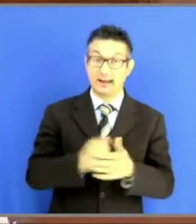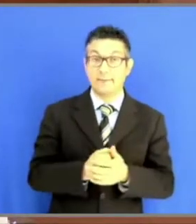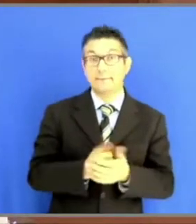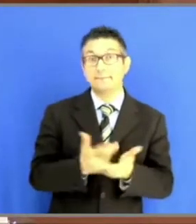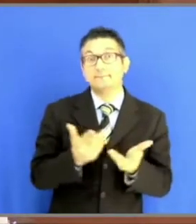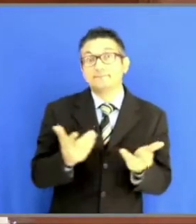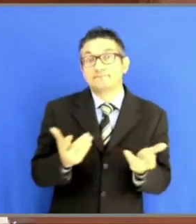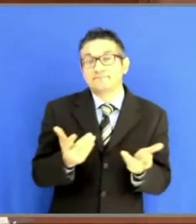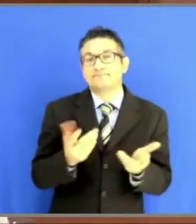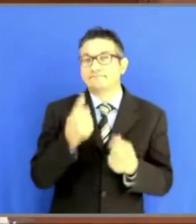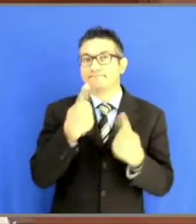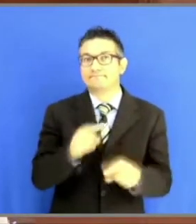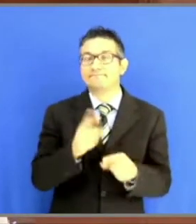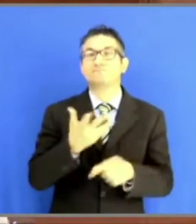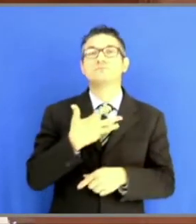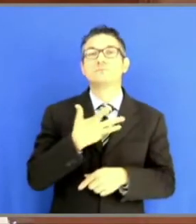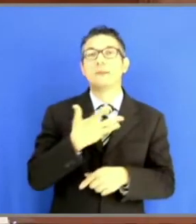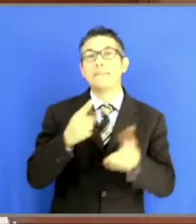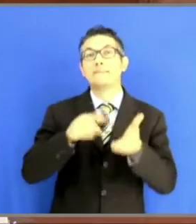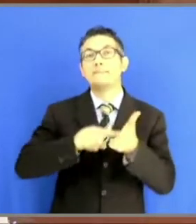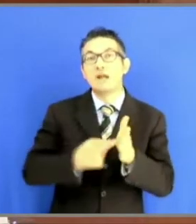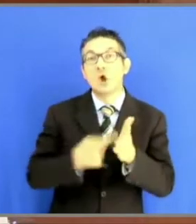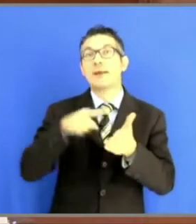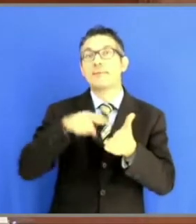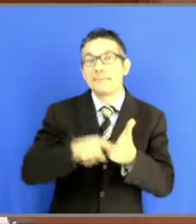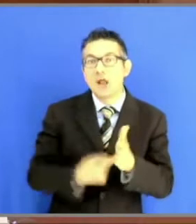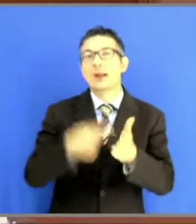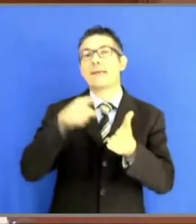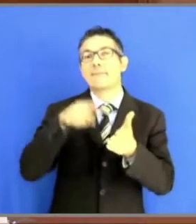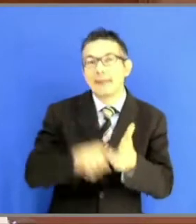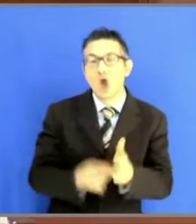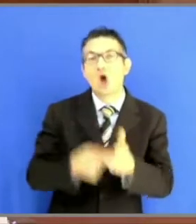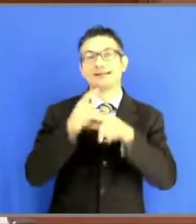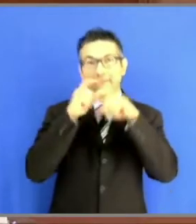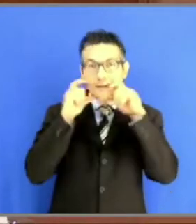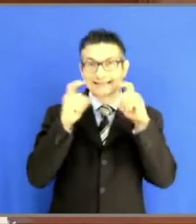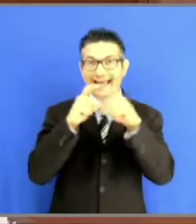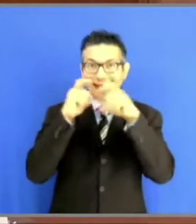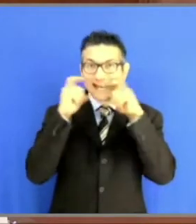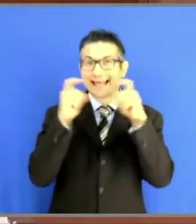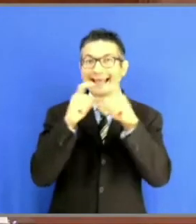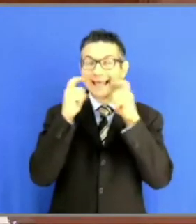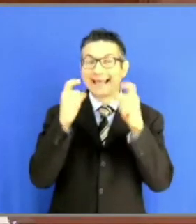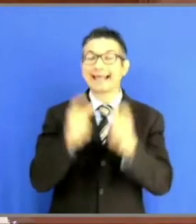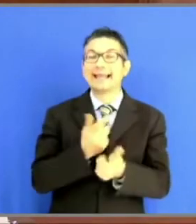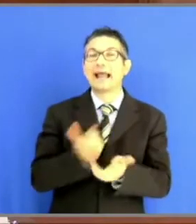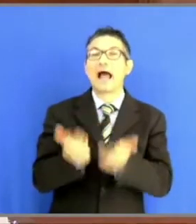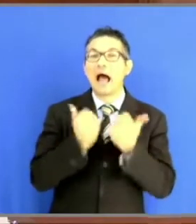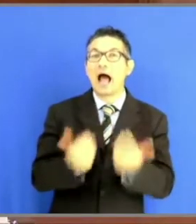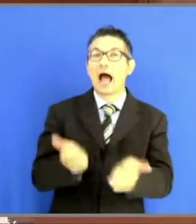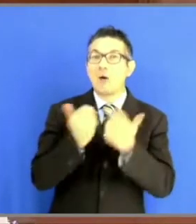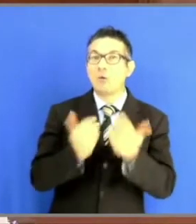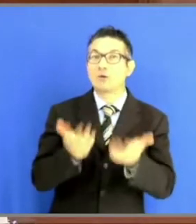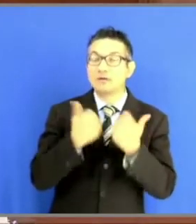riguarda tra milioni e milioni e milioni e milioni di mascherine acquistate e per fortuna